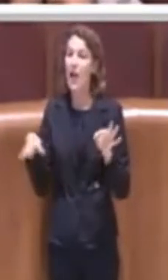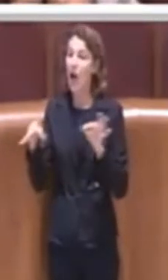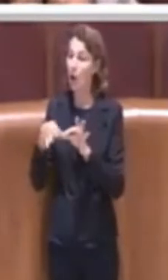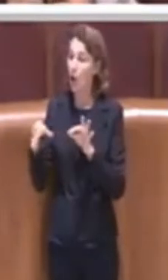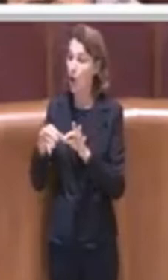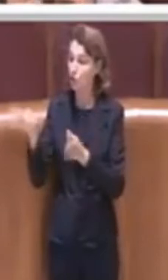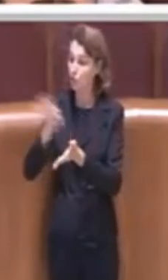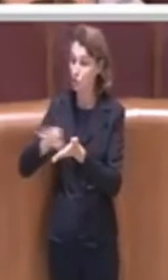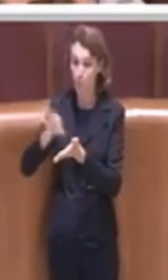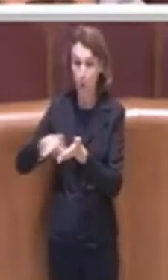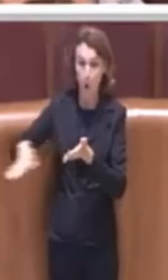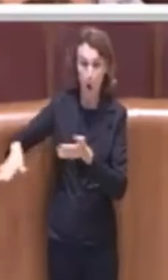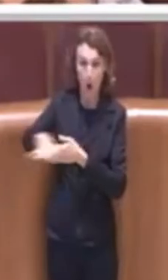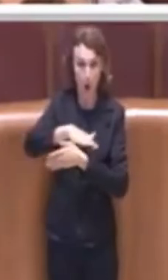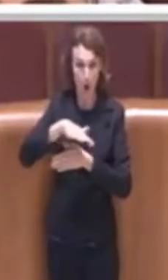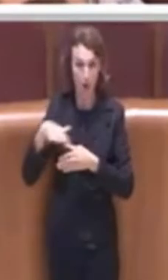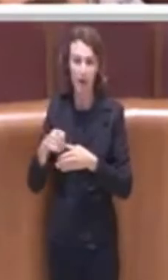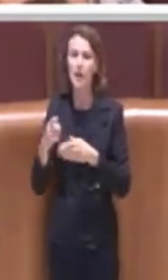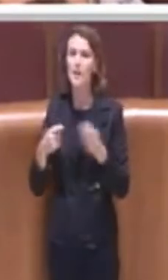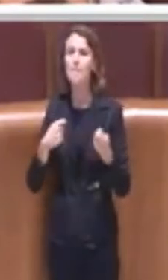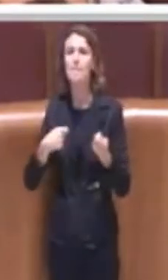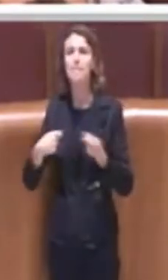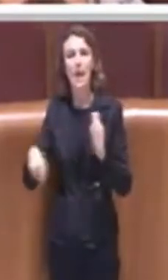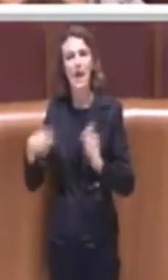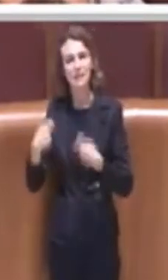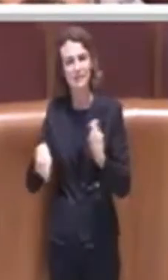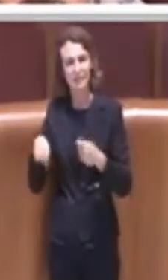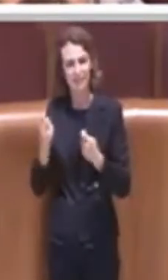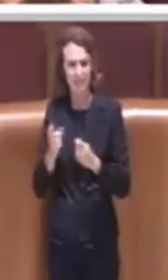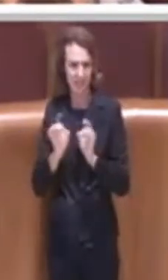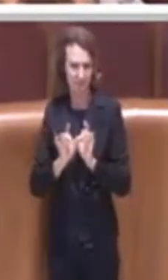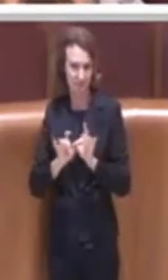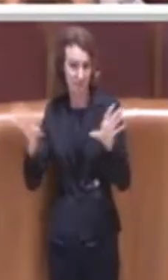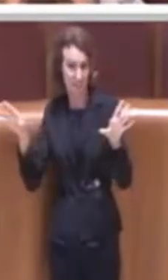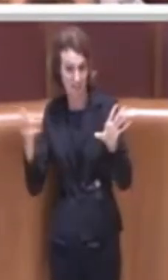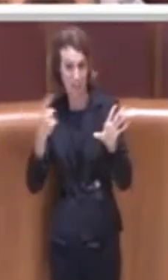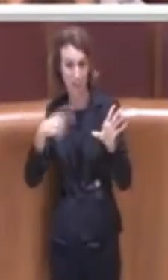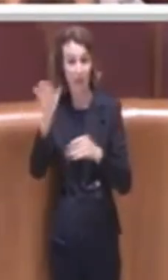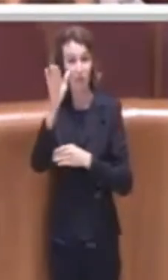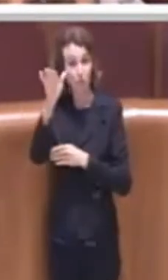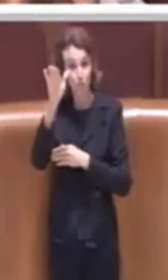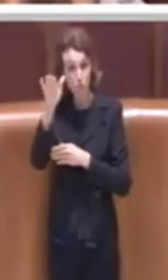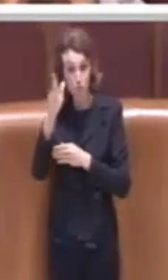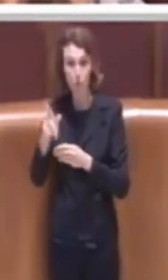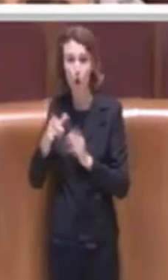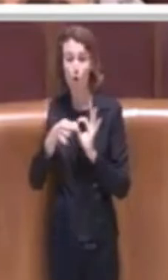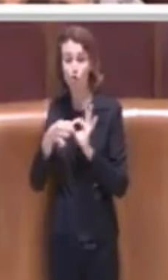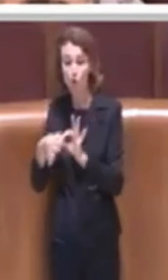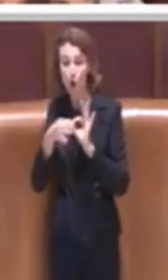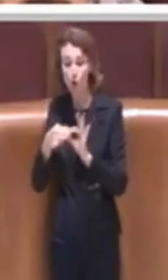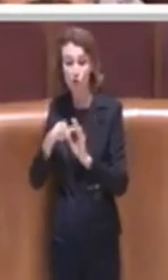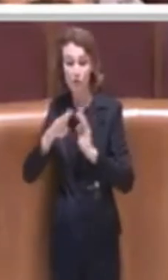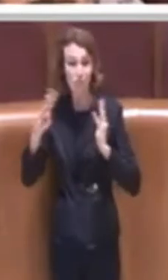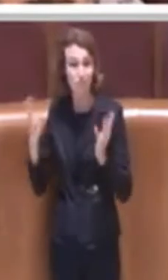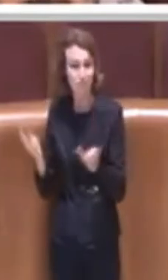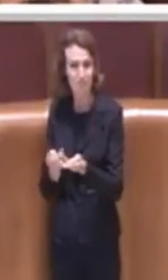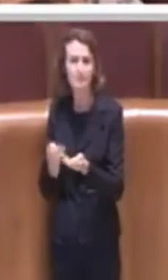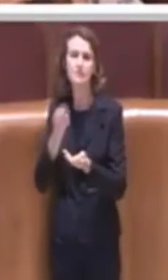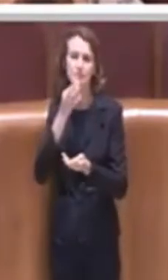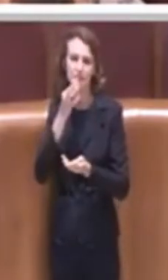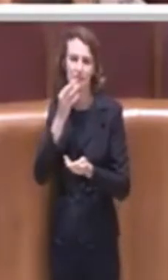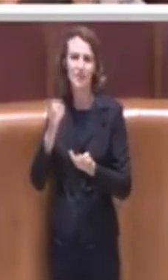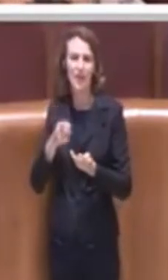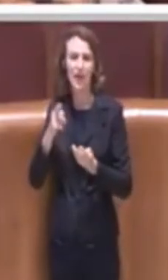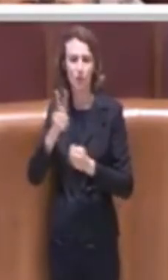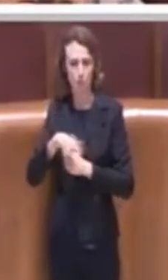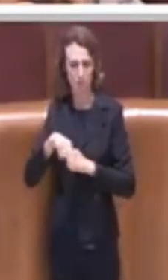e per un futuro sostenibile si affianca alla giornata internazionale istituita nel 2009 dalla